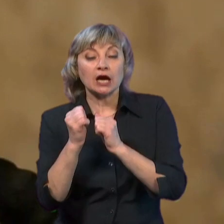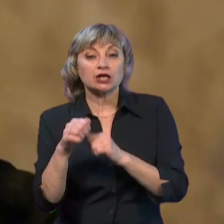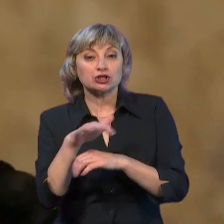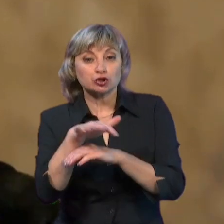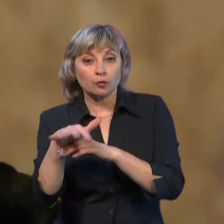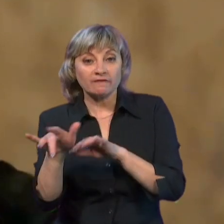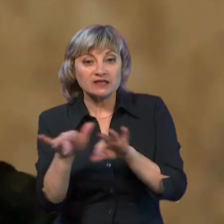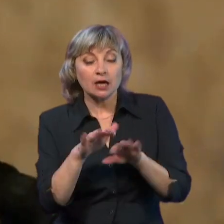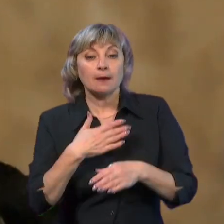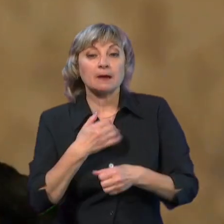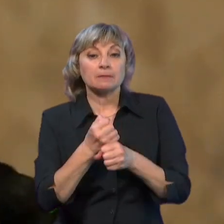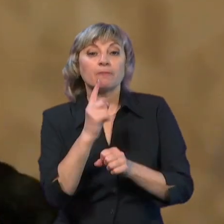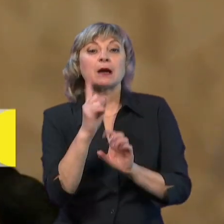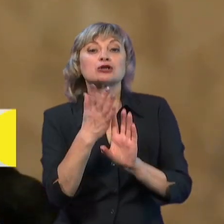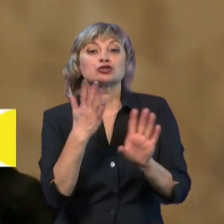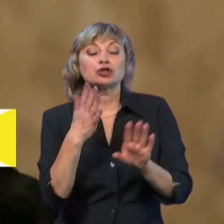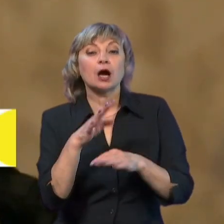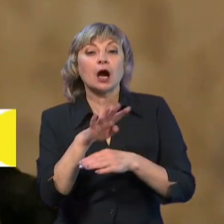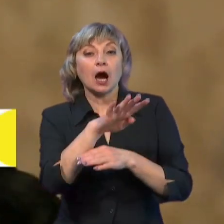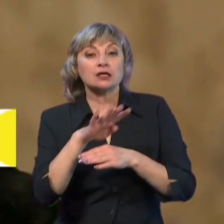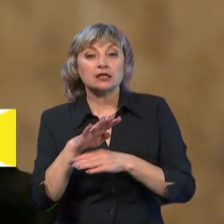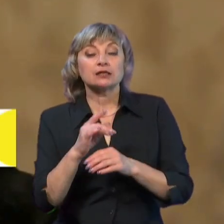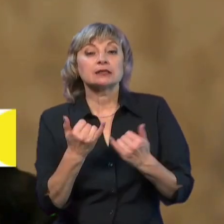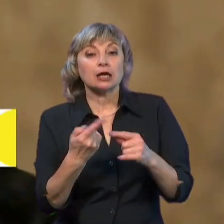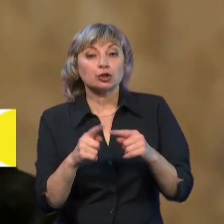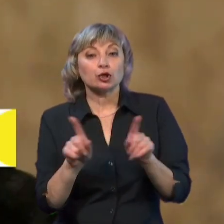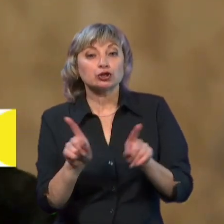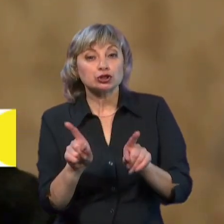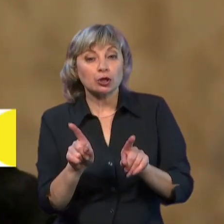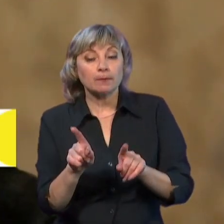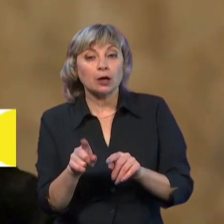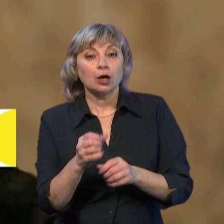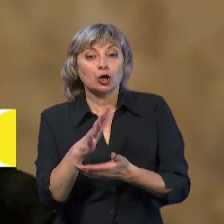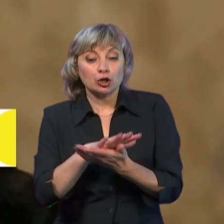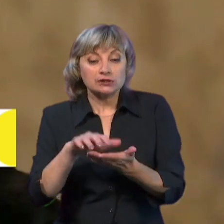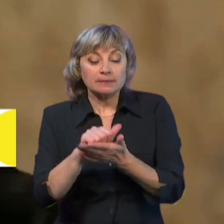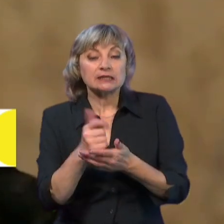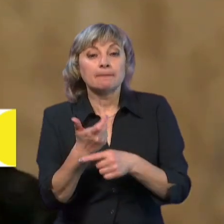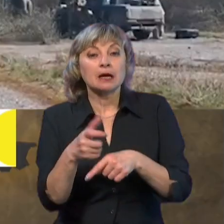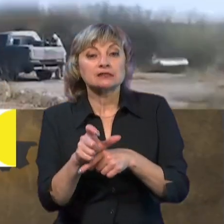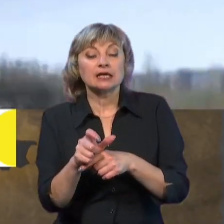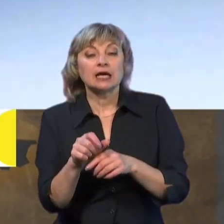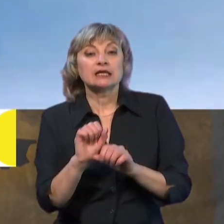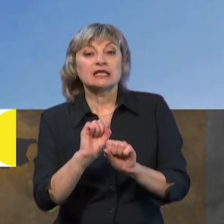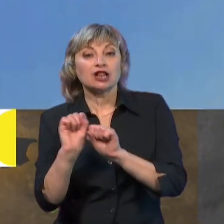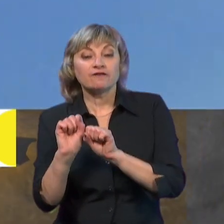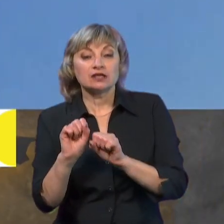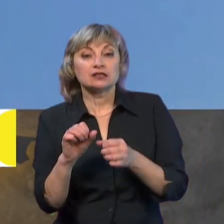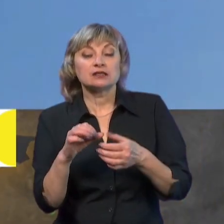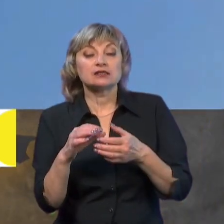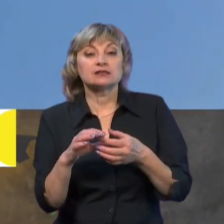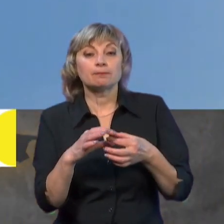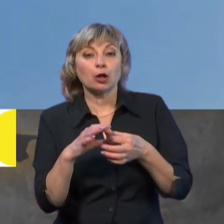працюємо в першу чергу артилерію для того, щоб розбити максимально тилові сполучення противника,